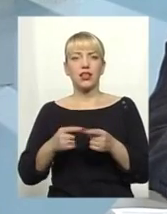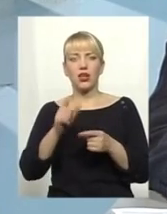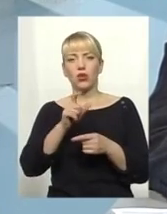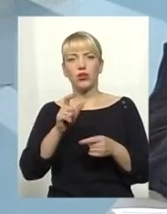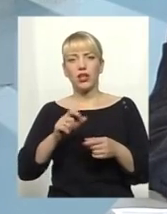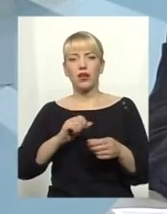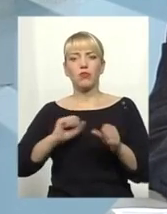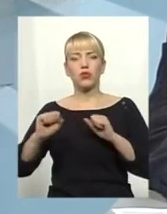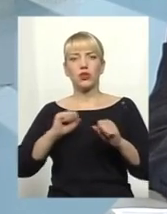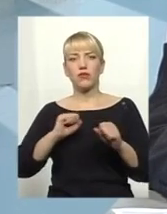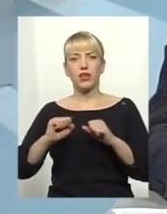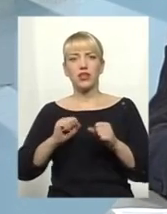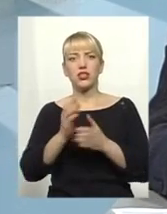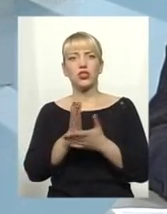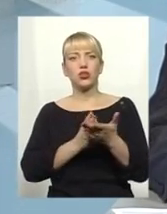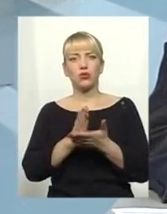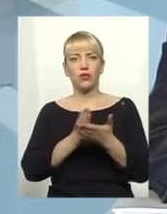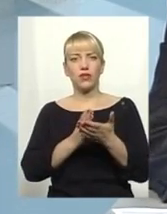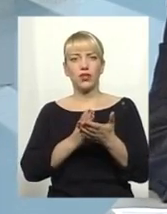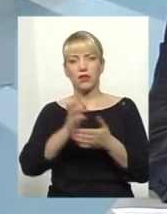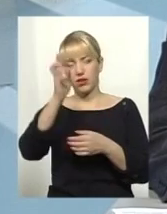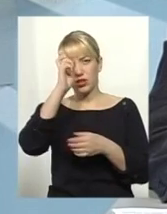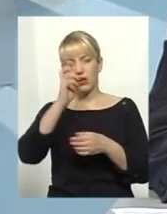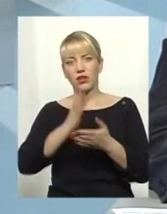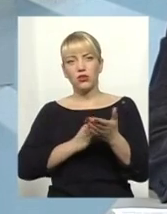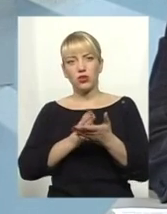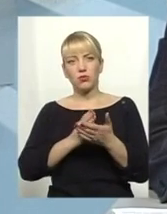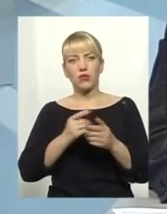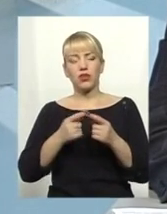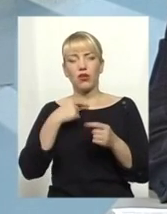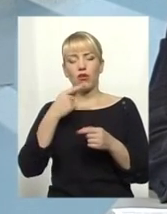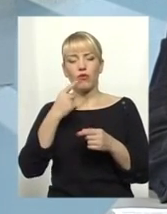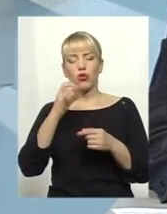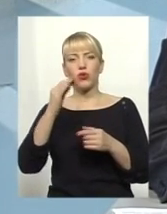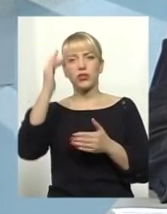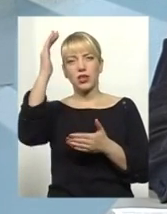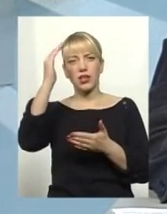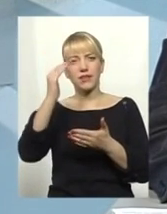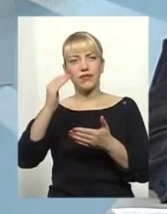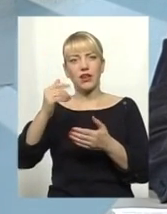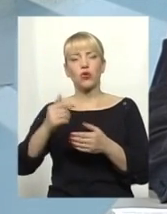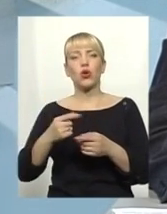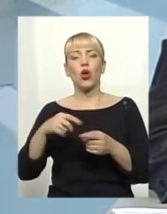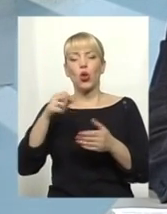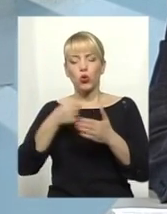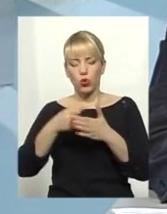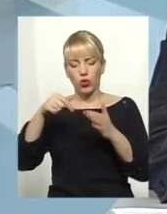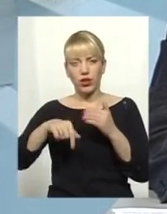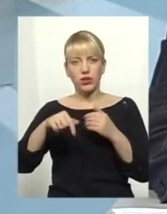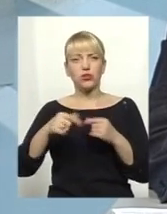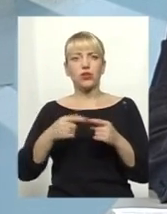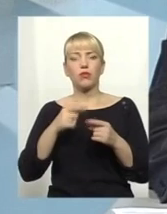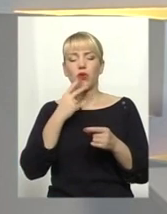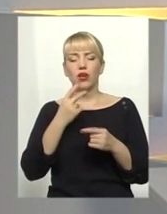чиновників і державних службів, я так говорив, по категорію зверху до низу, а вона якраз показує джерела